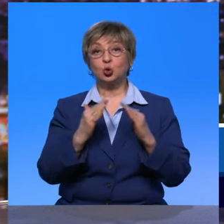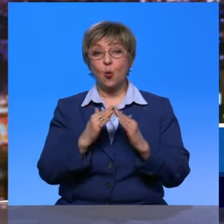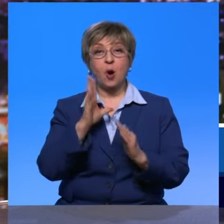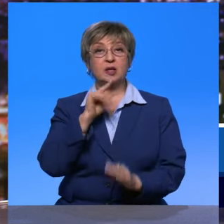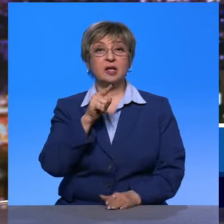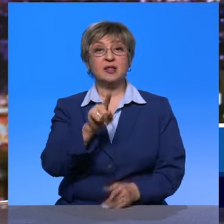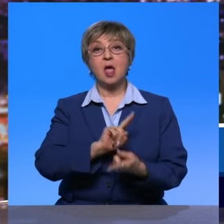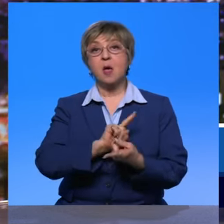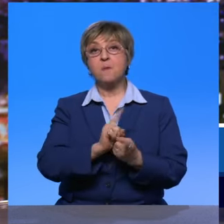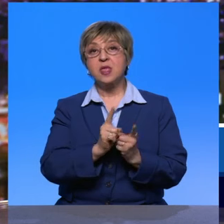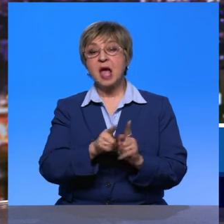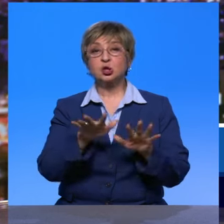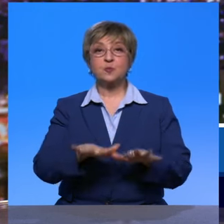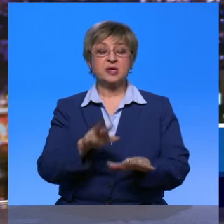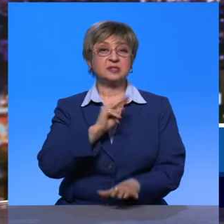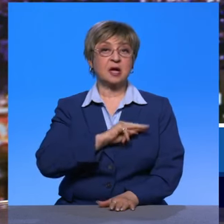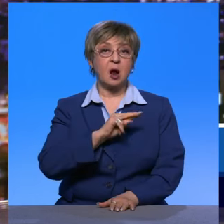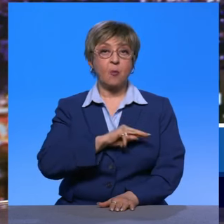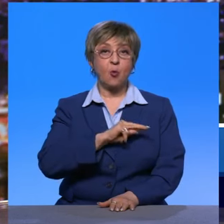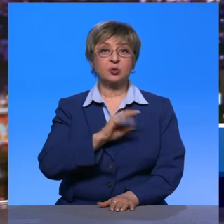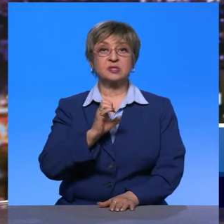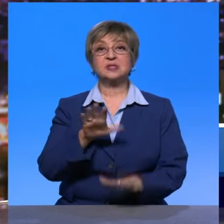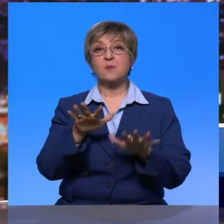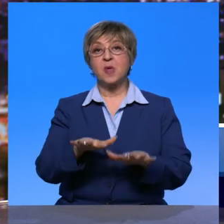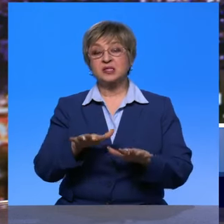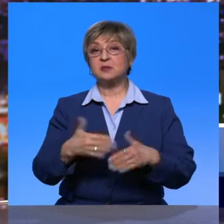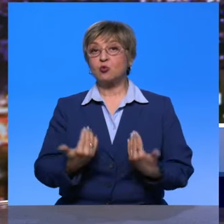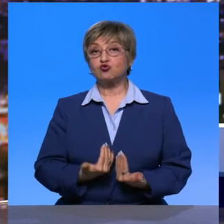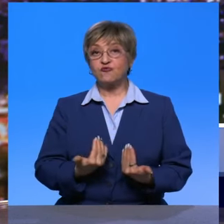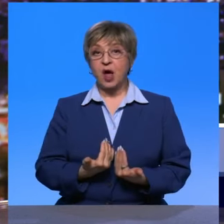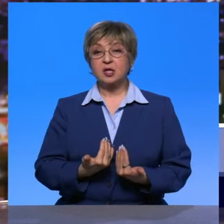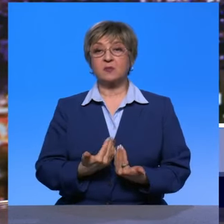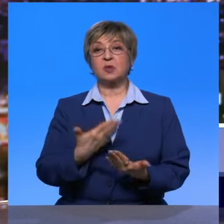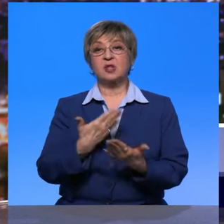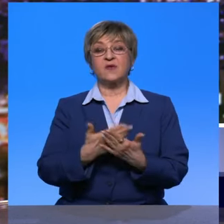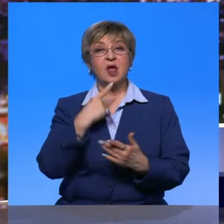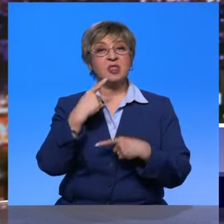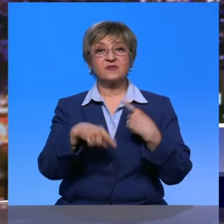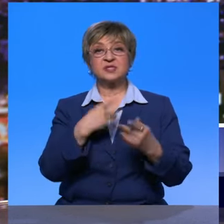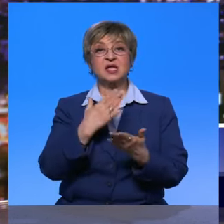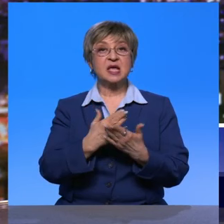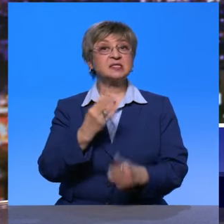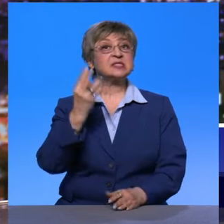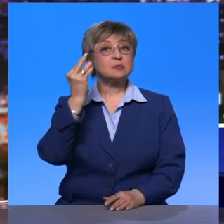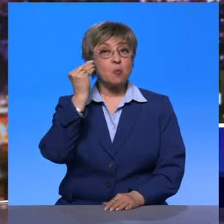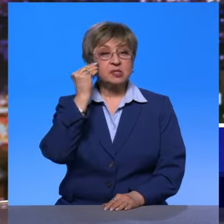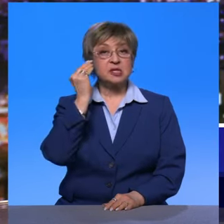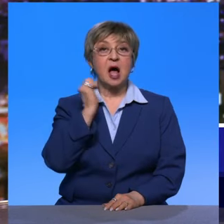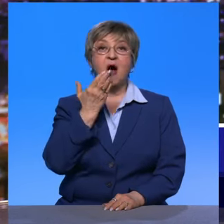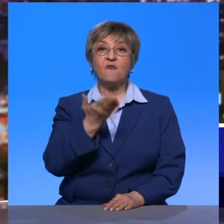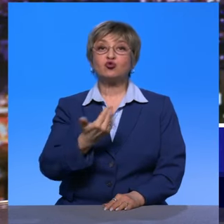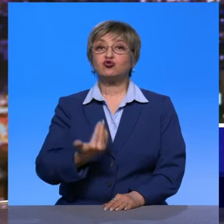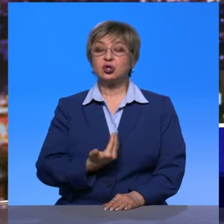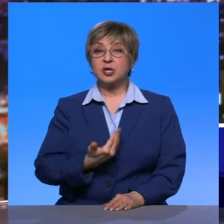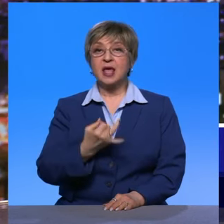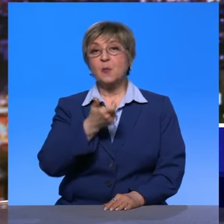меняешь место работы вместе с местом жительства, местом проживания, ну, наверное, не всегда есть смысл. А вот жилья и каких